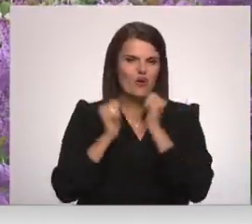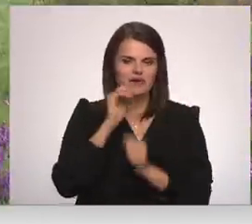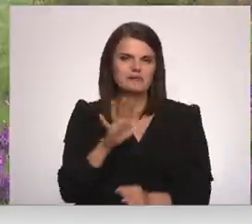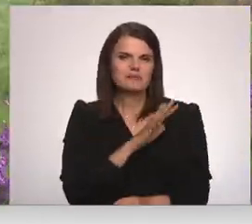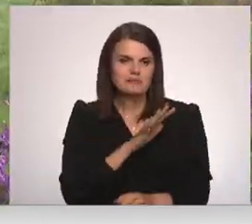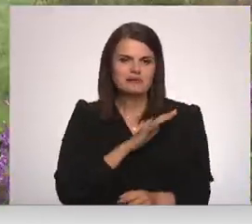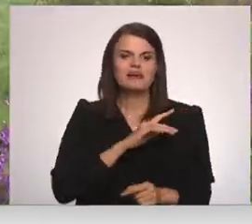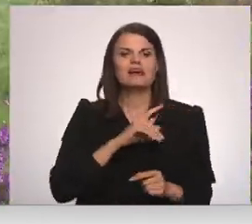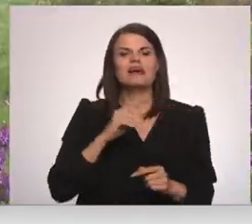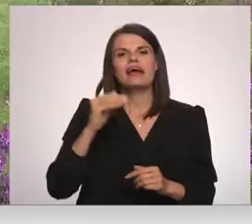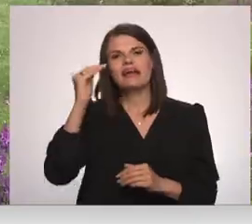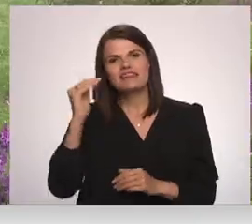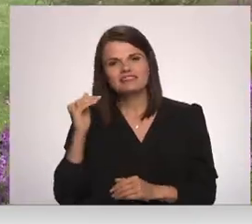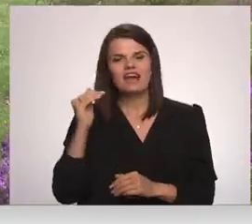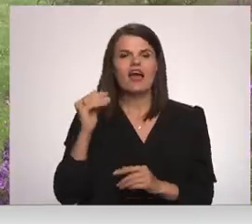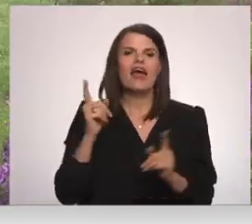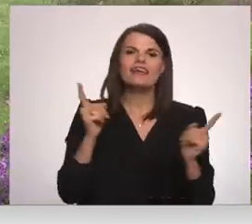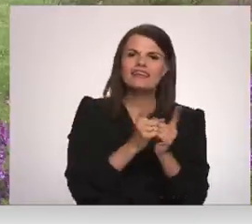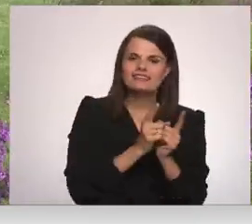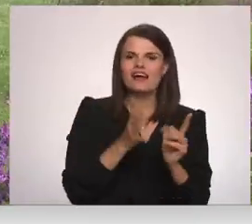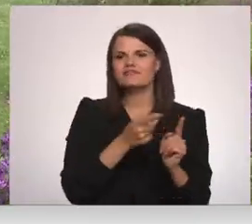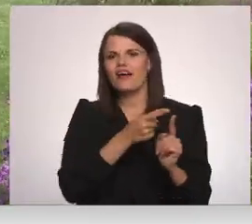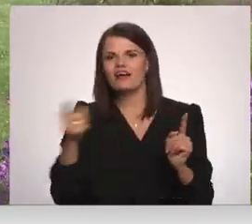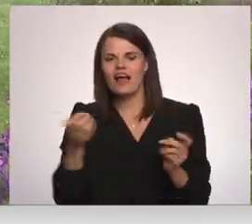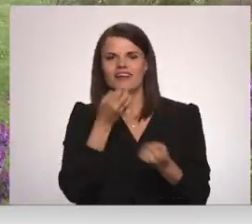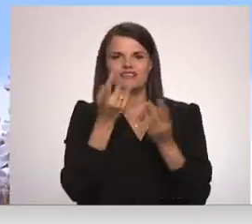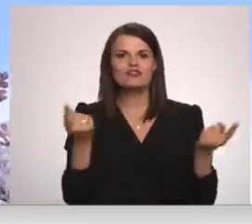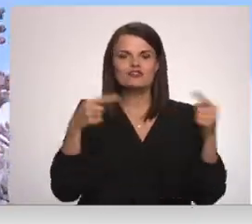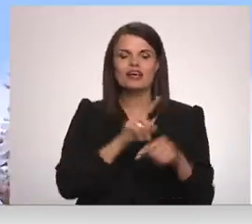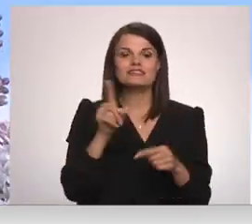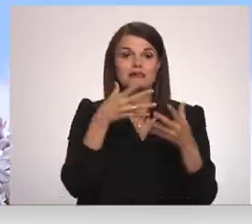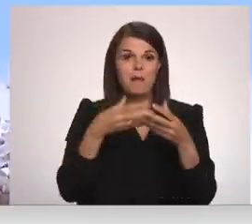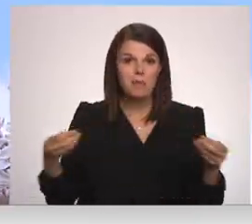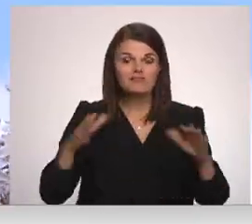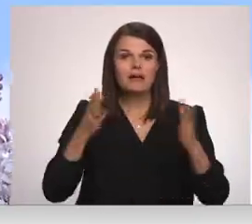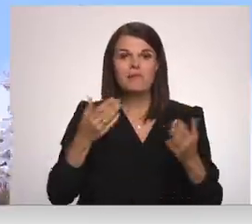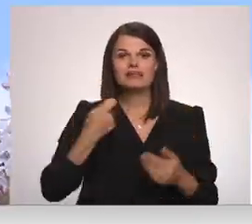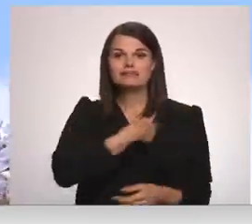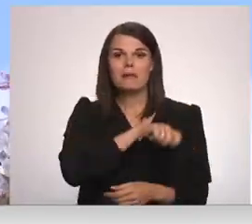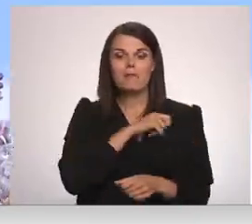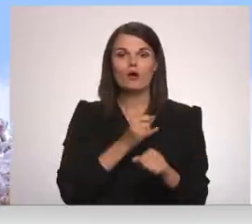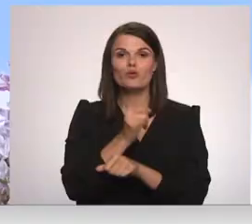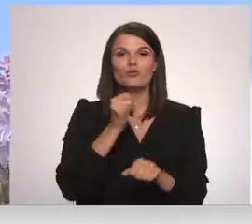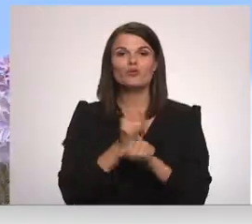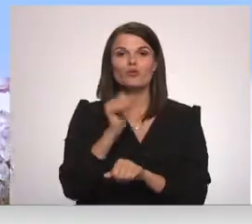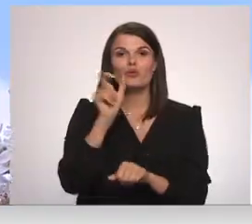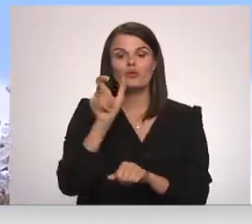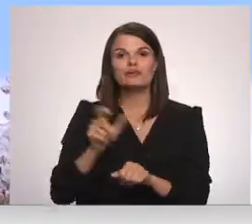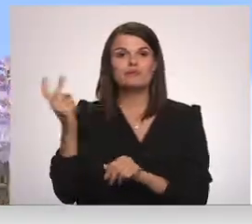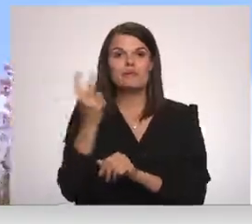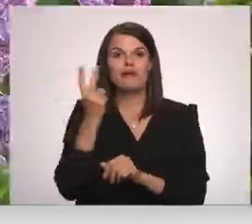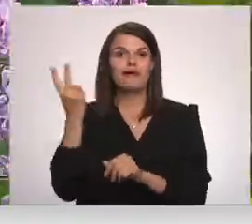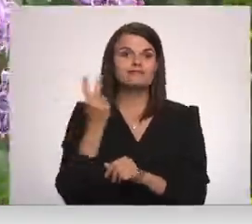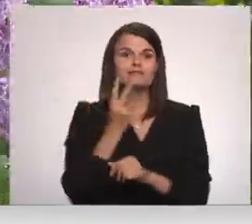Īsāks vai garāks, ceriņu ziedēšanas laiks ir pavasarī. Taču kāds Spāņu turistu pāris ar turistu ceri vede rokā